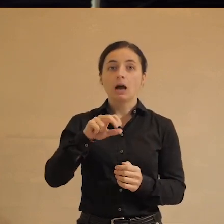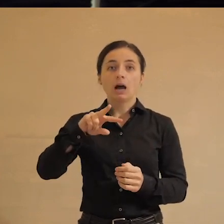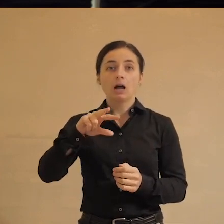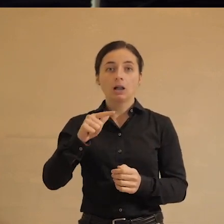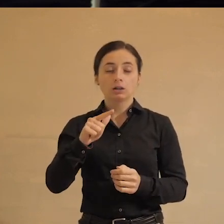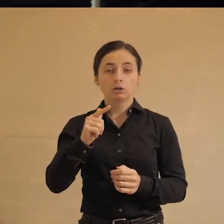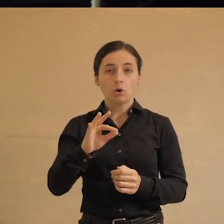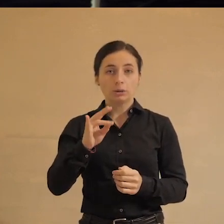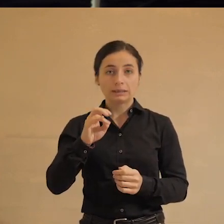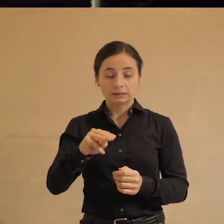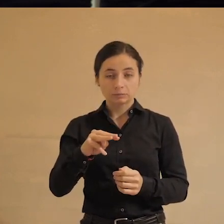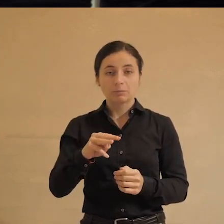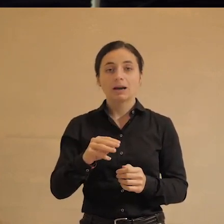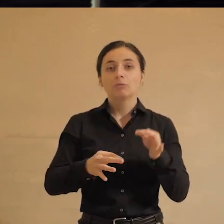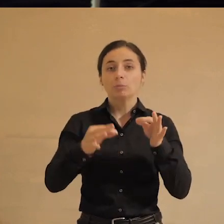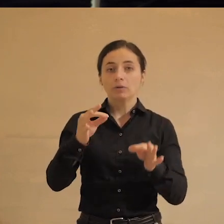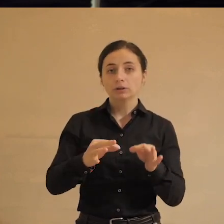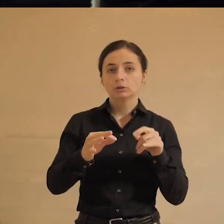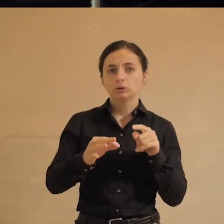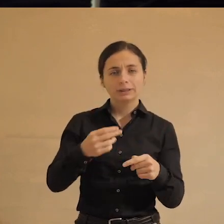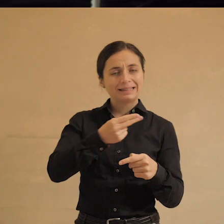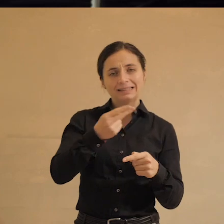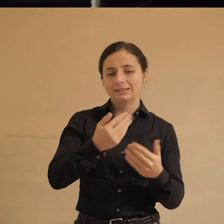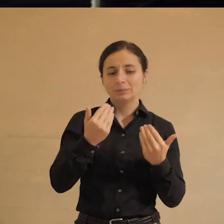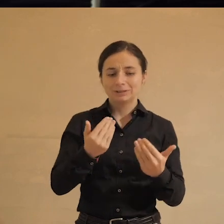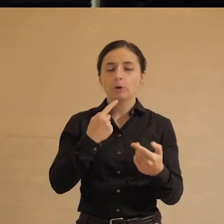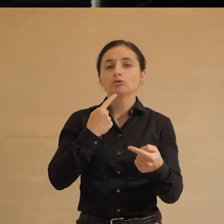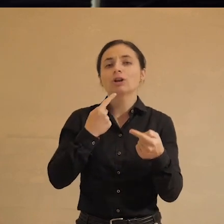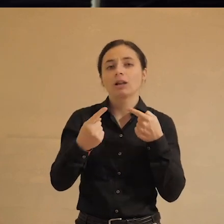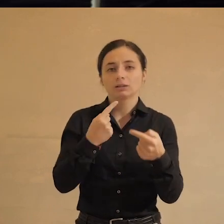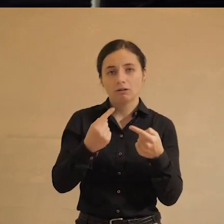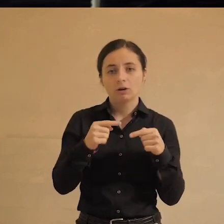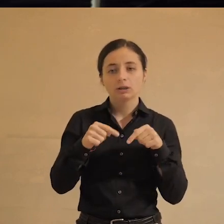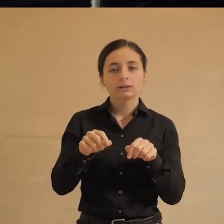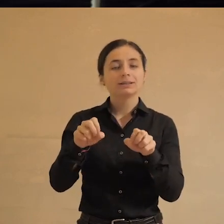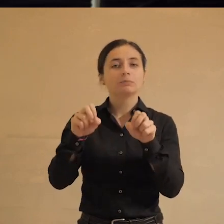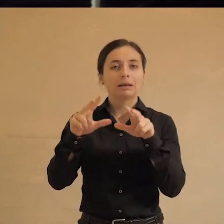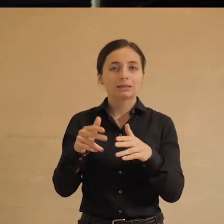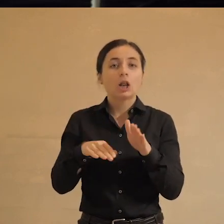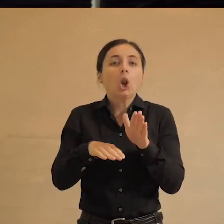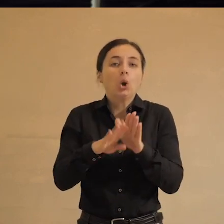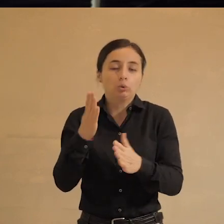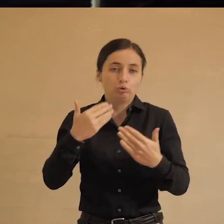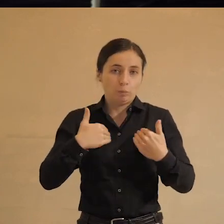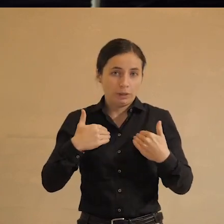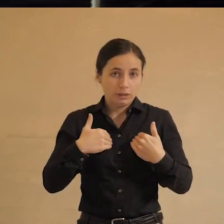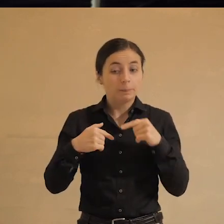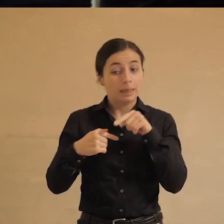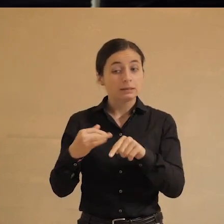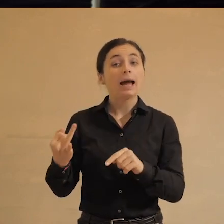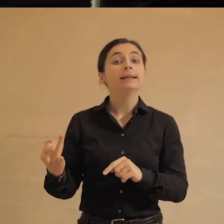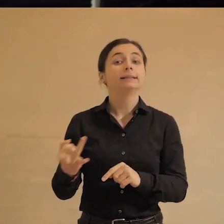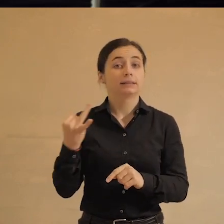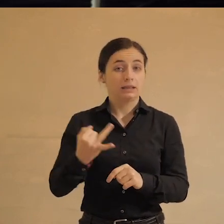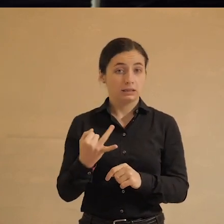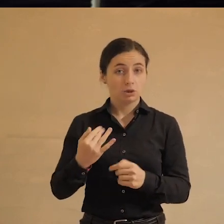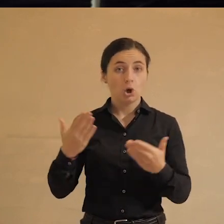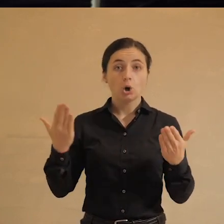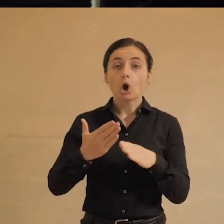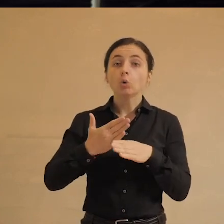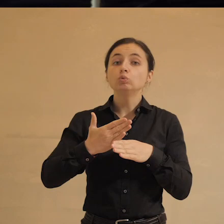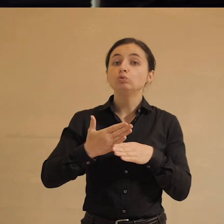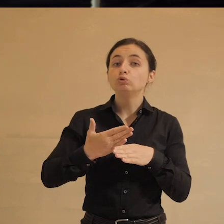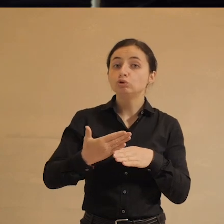правосудия – отдельная тема, и это не совсем тема нашего разговора, по ней есть специалисты лучше меня, но она интересная. Какую именно